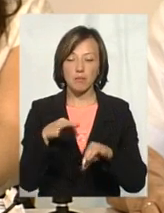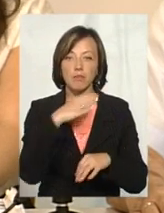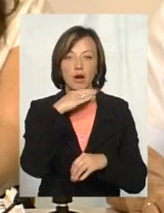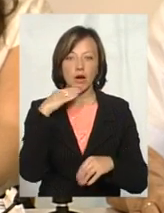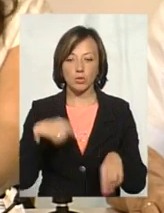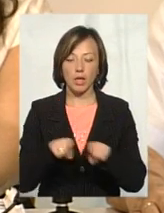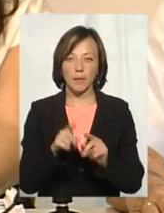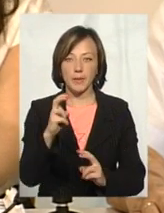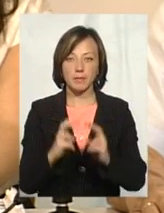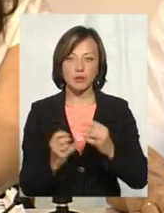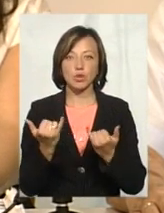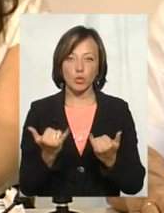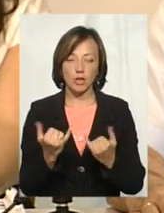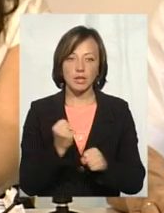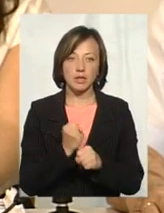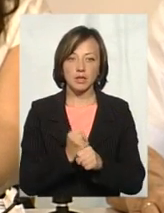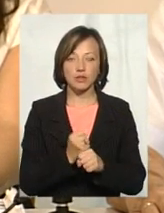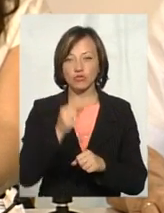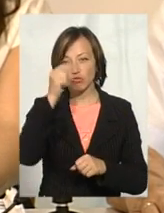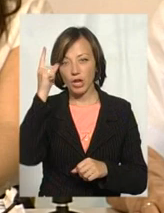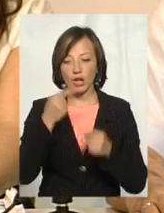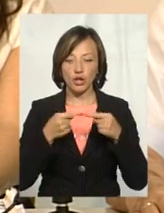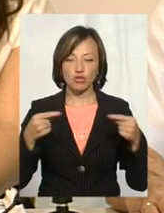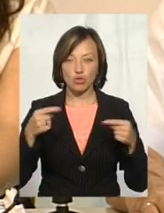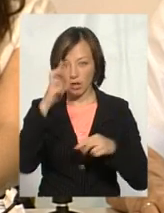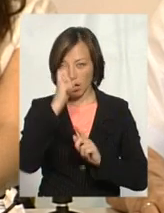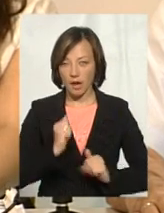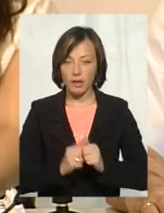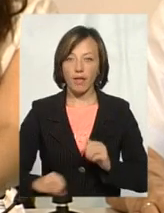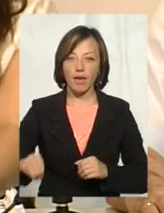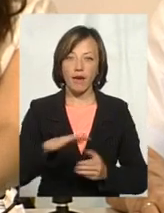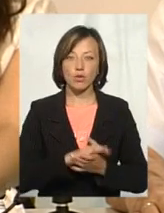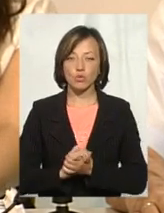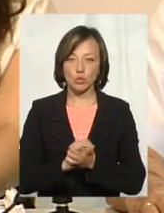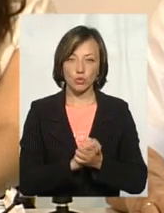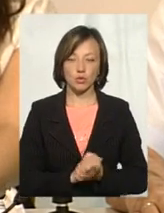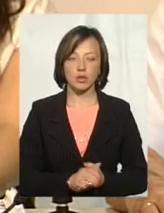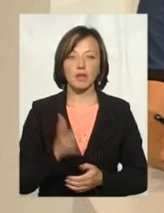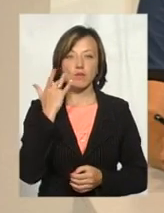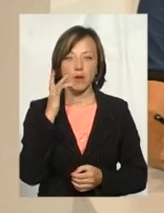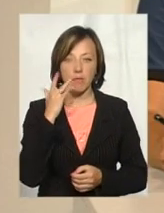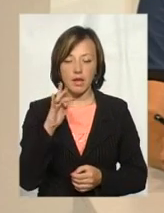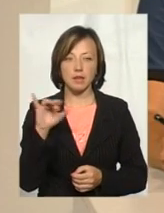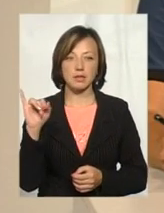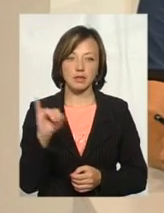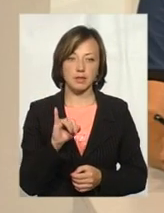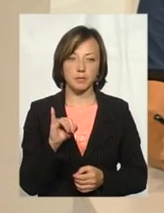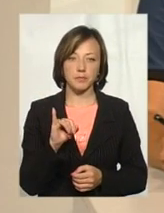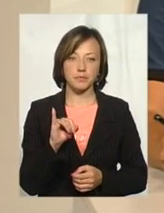підприємство, яке сьогодні діє в Словакії, Чехії, інших країнах Євросоюзу, на Сполучитатах Америки і